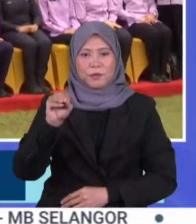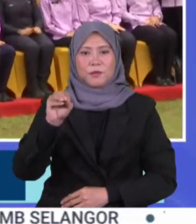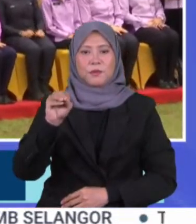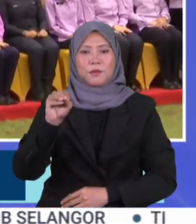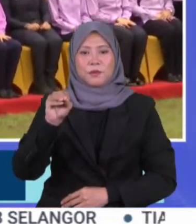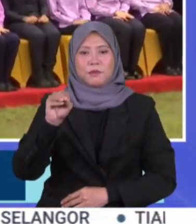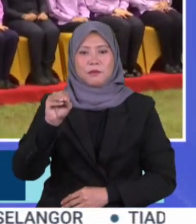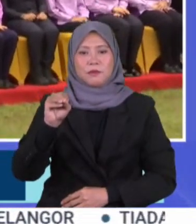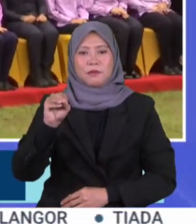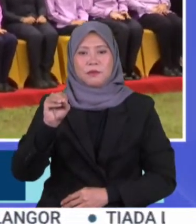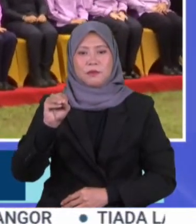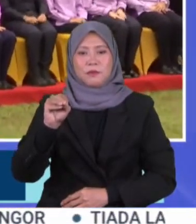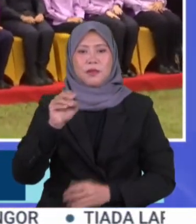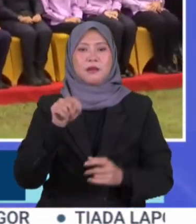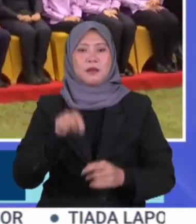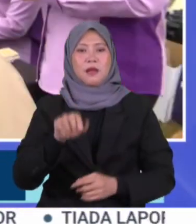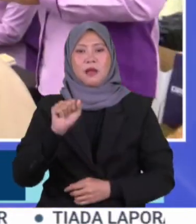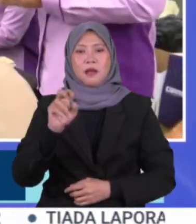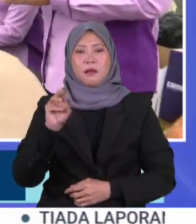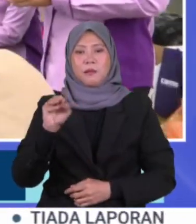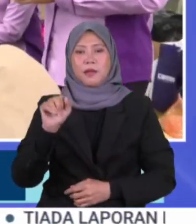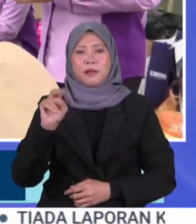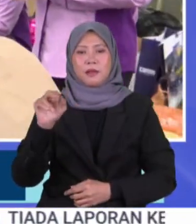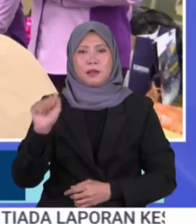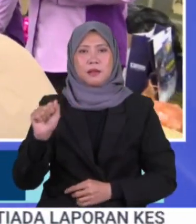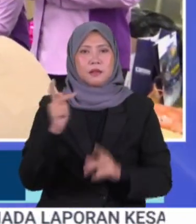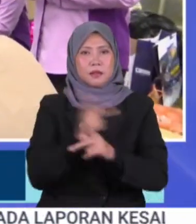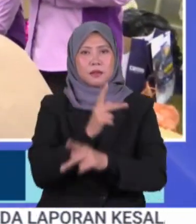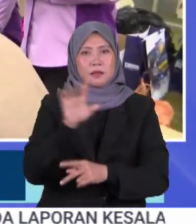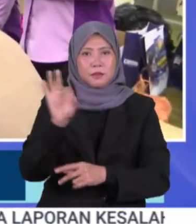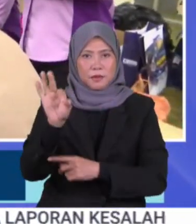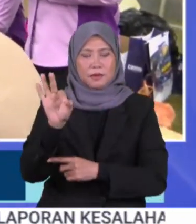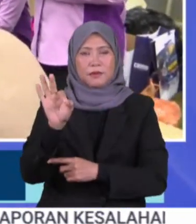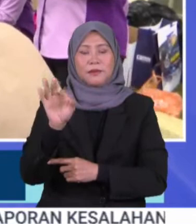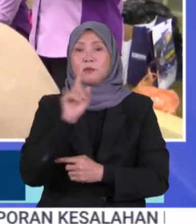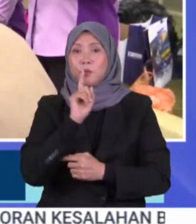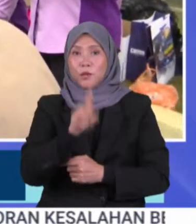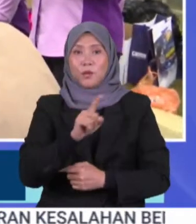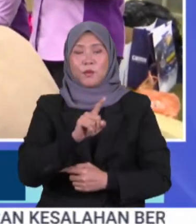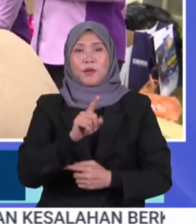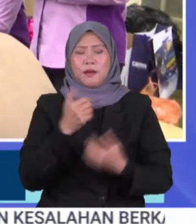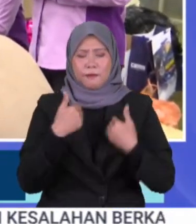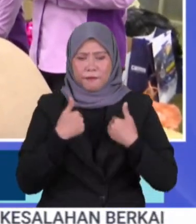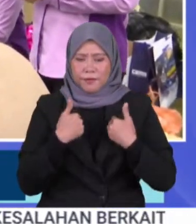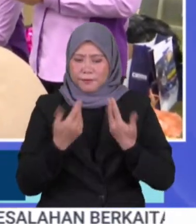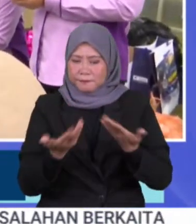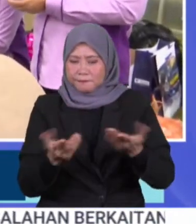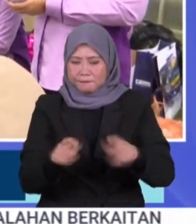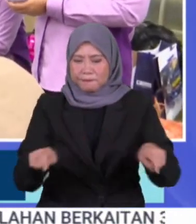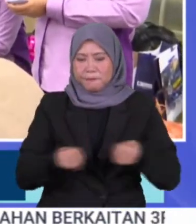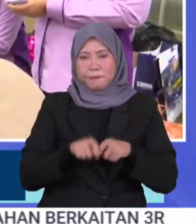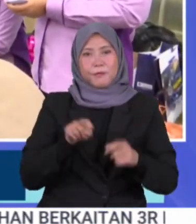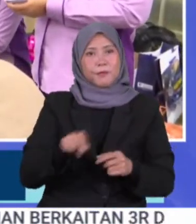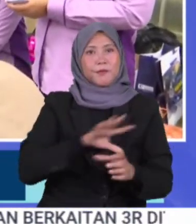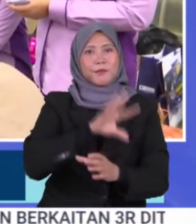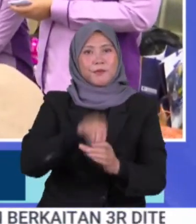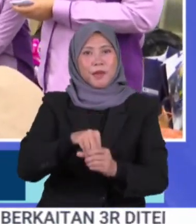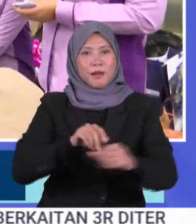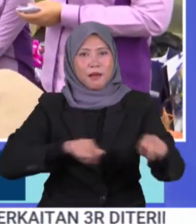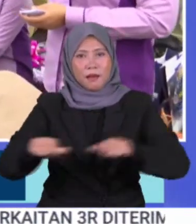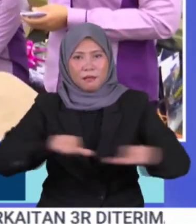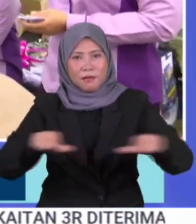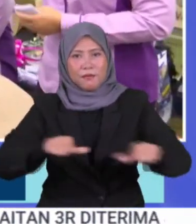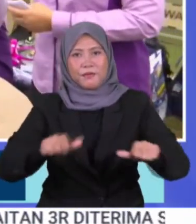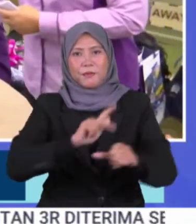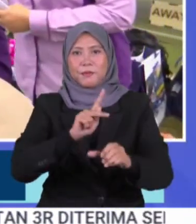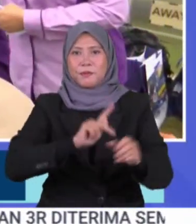-9 PDRM Perak Ketua Polis Negeri menyatakan pemilihan itu berdasarkan beberapa faktor termasuk penglibatan aktif penduduk